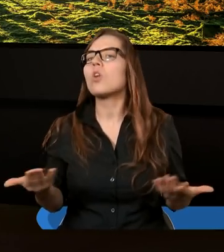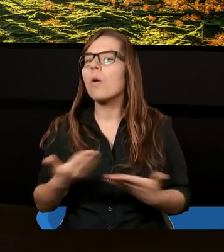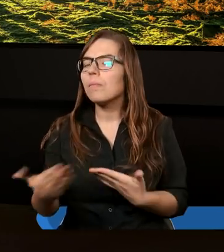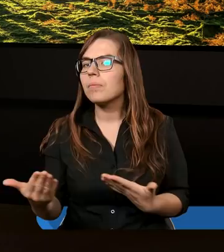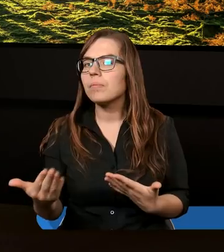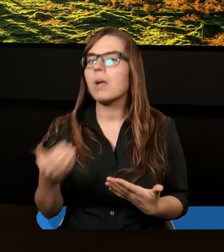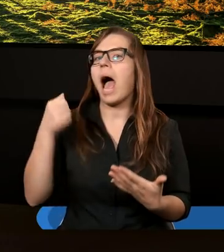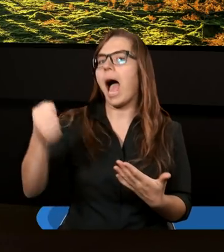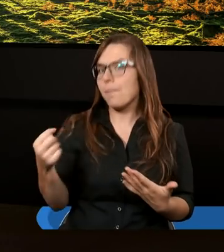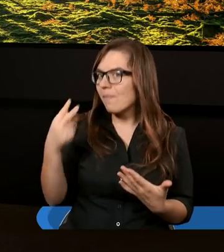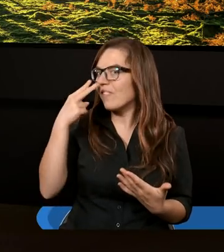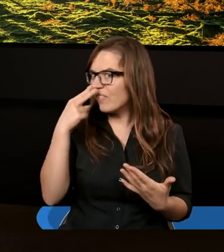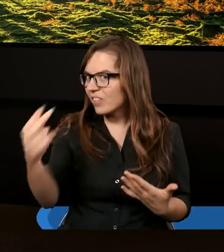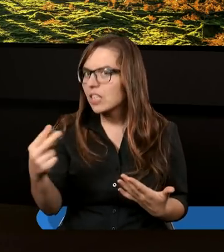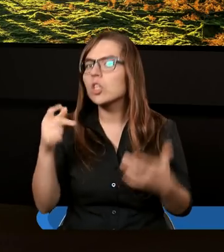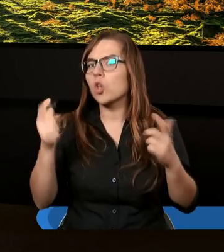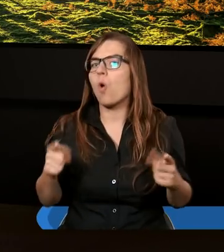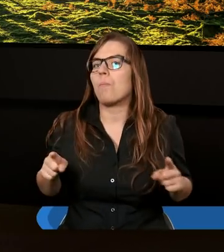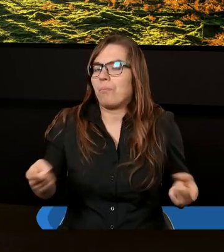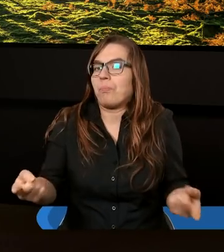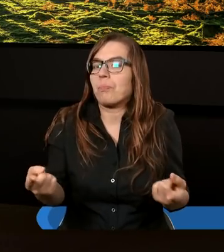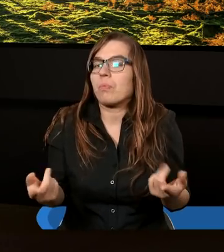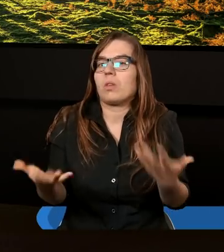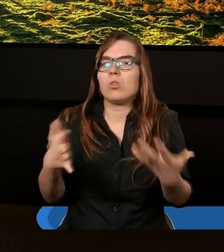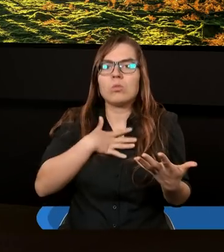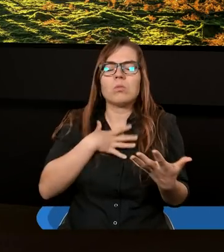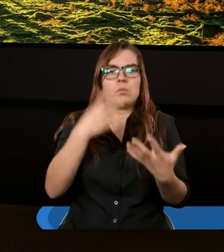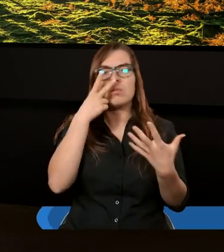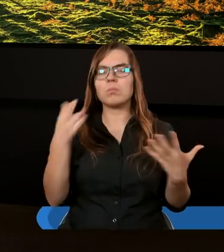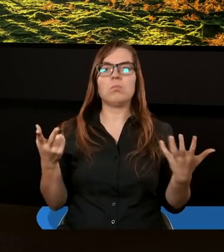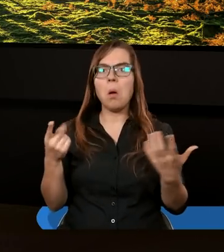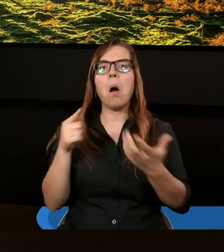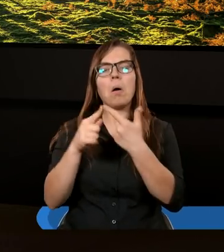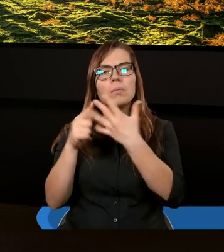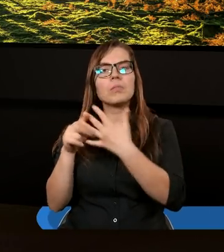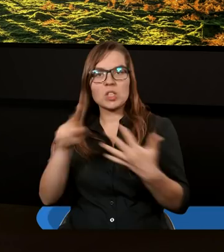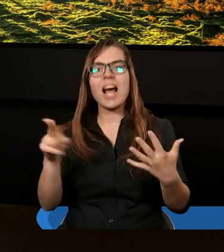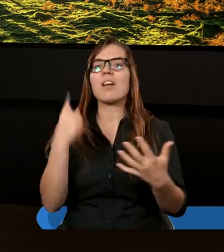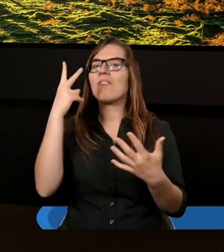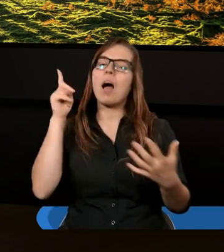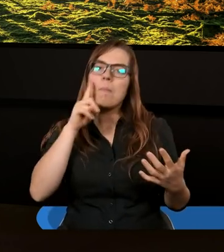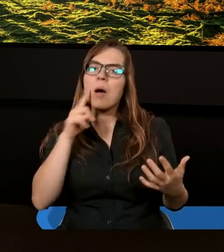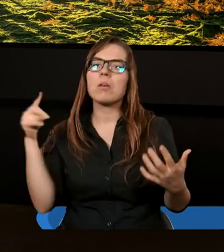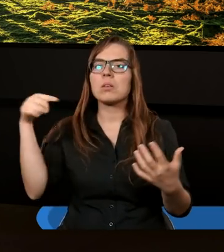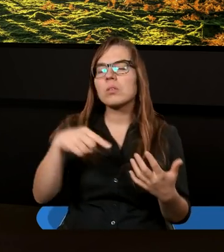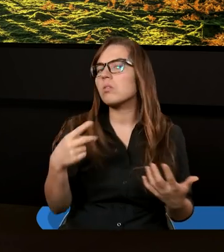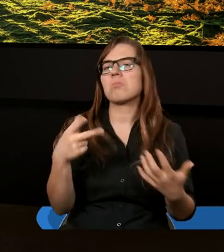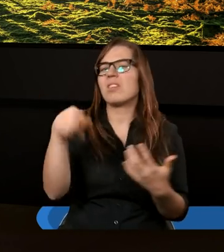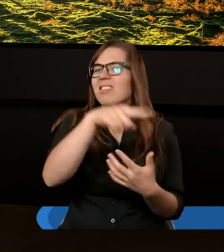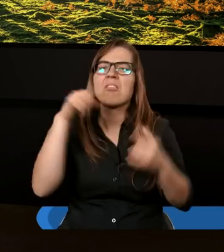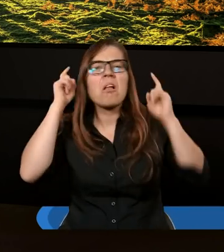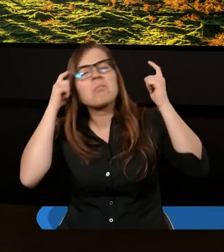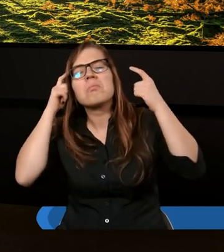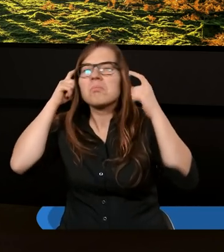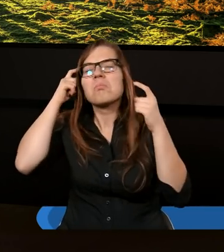No, apostołowie widzieli to, co się działo. Przyszli do nich jeszcze ci dwaj mężowie, o których czytamy. Mówili, nie martwcie się,